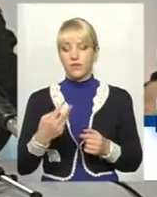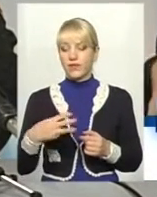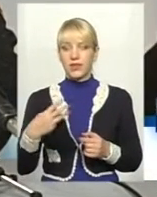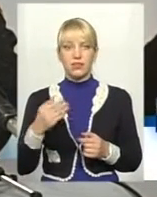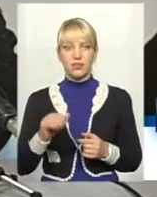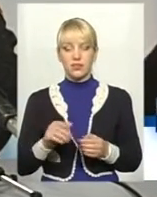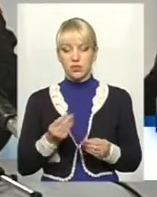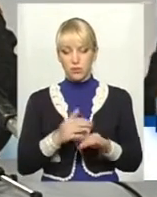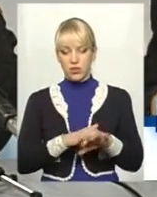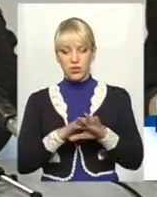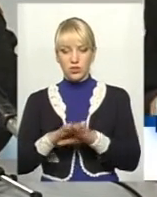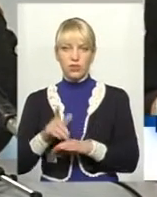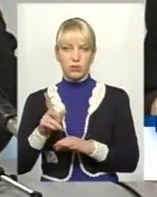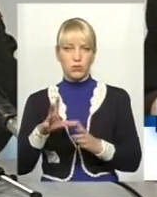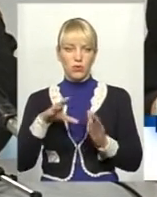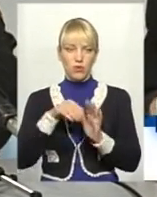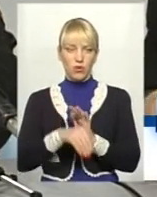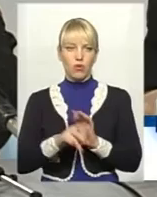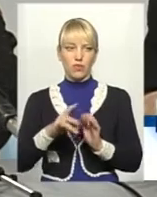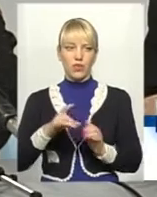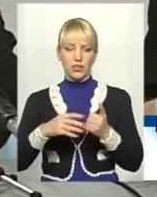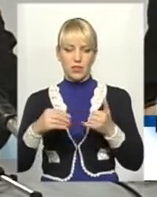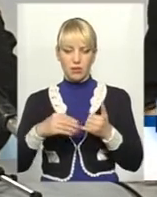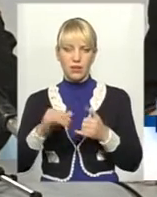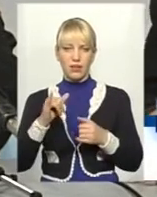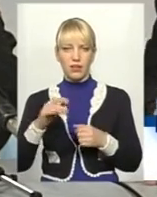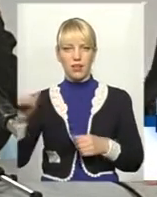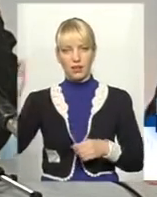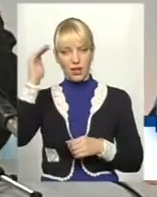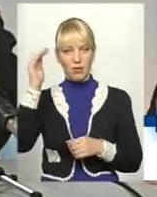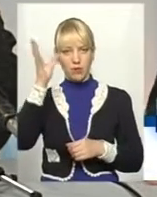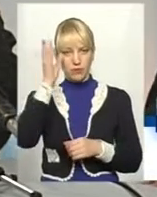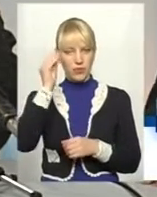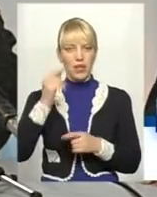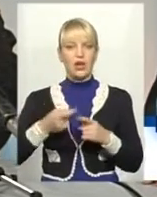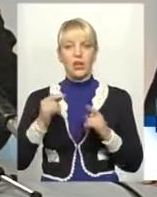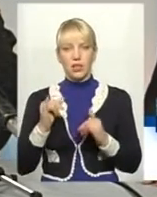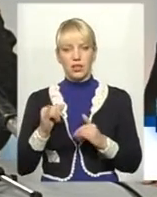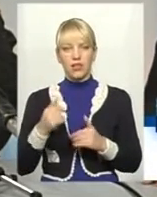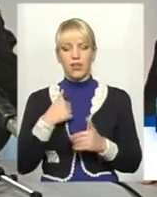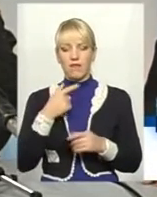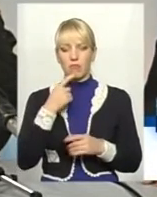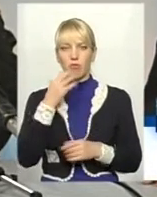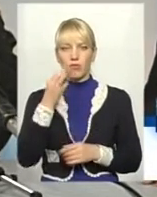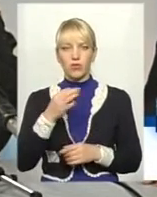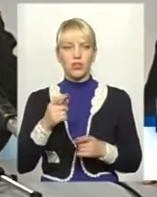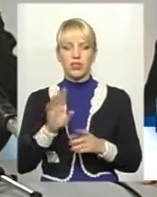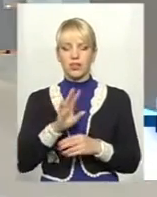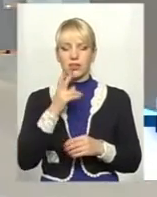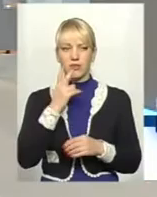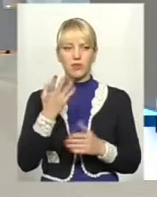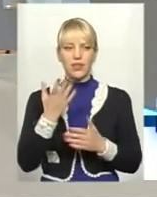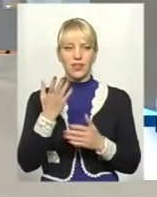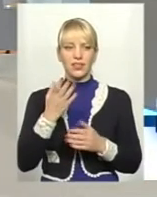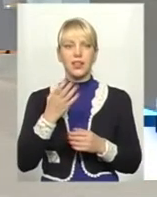Це буде вам зараховано і на землі, і на небі. Через це я сьогодні кажу, ми не дивимося, які там реквізити.